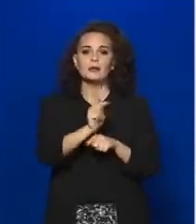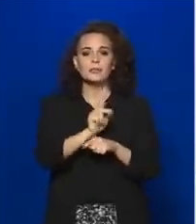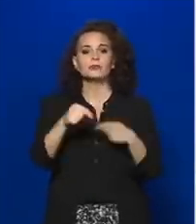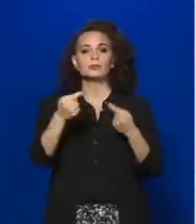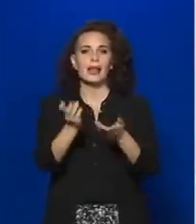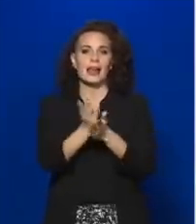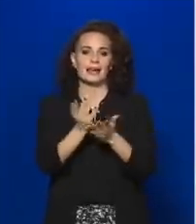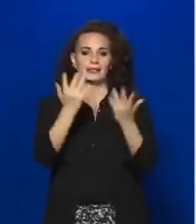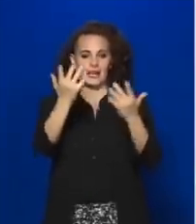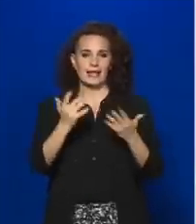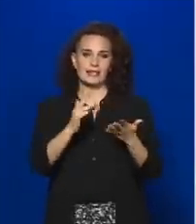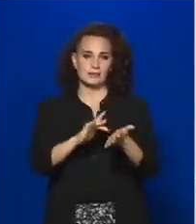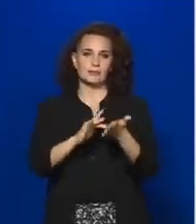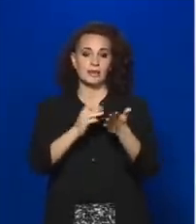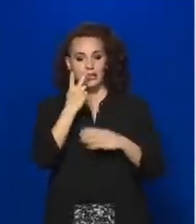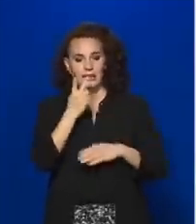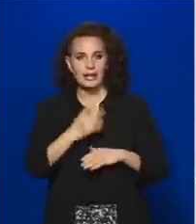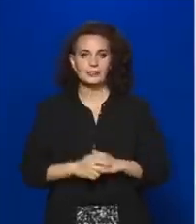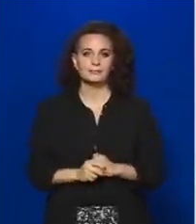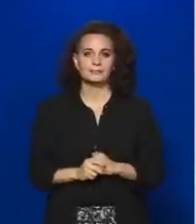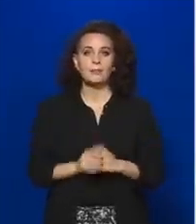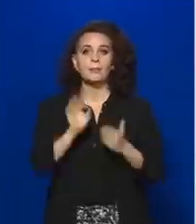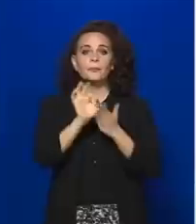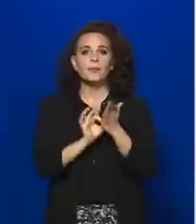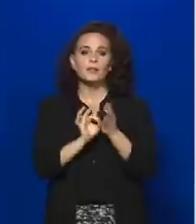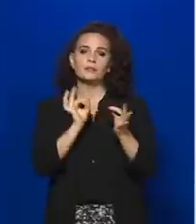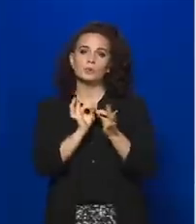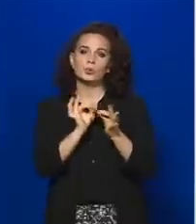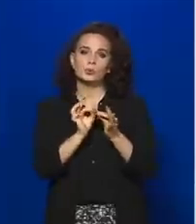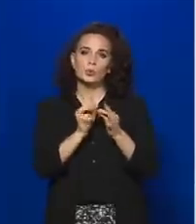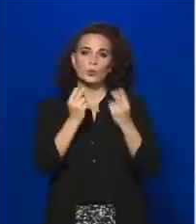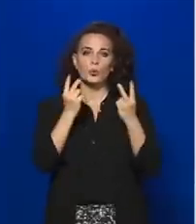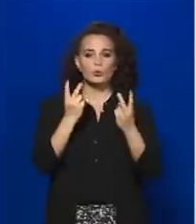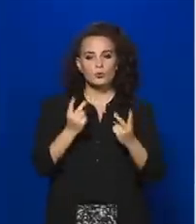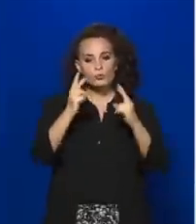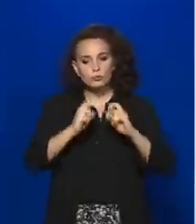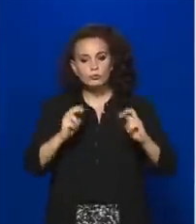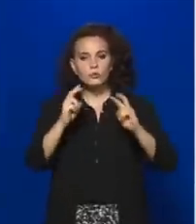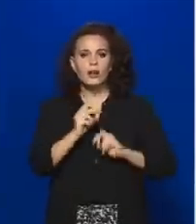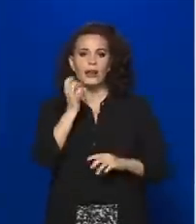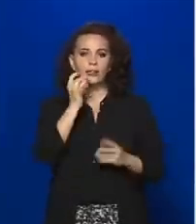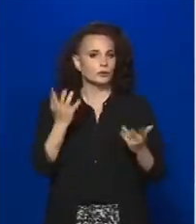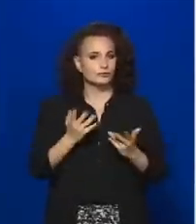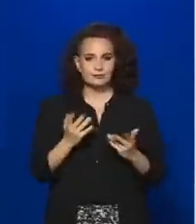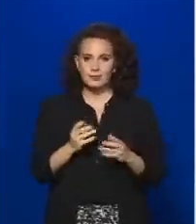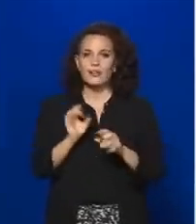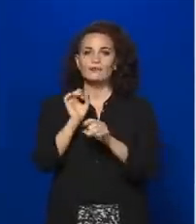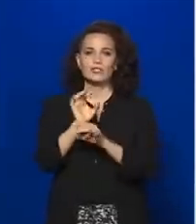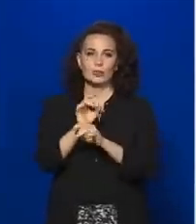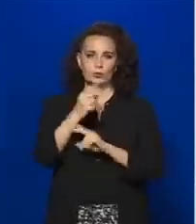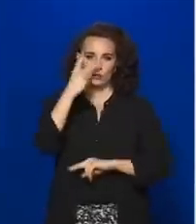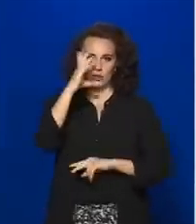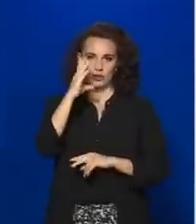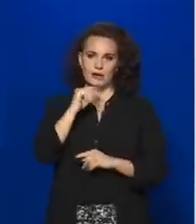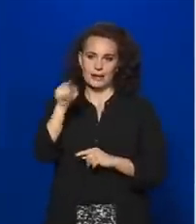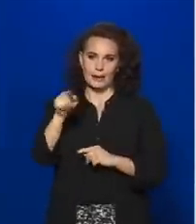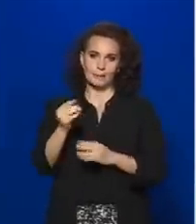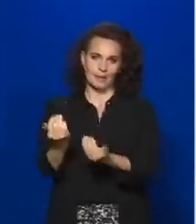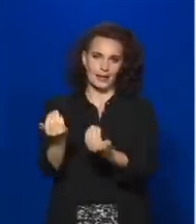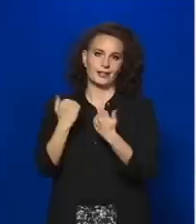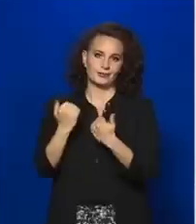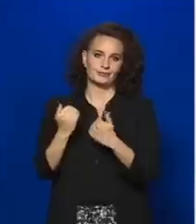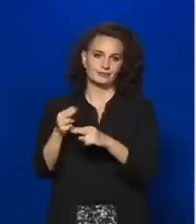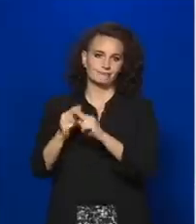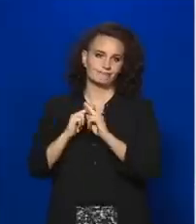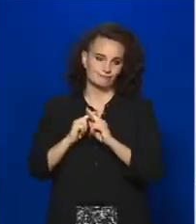Az adatok pontos kiértékelésében pedig az a jó, hogyha virológus szakemberekre támaszkodunk, a kormány